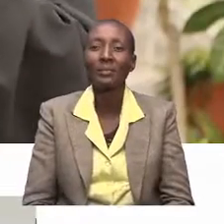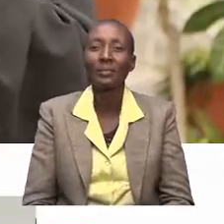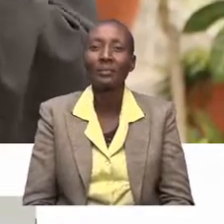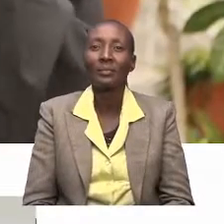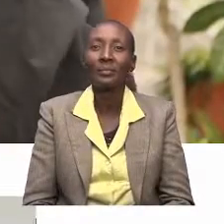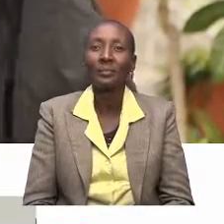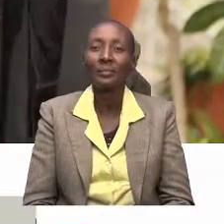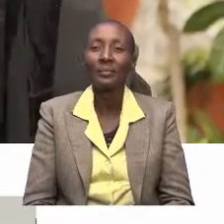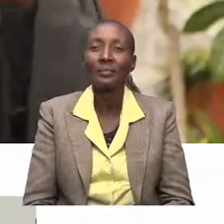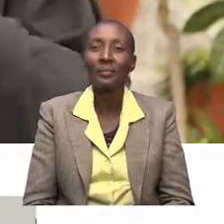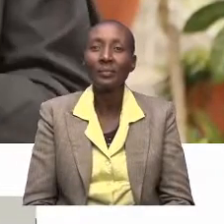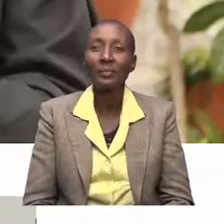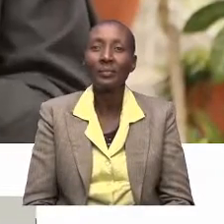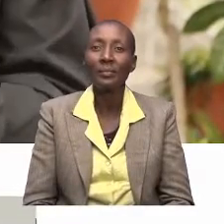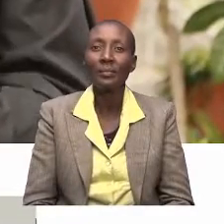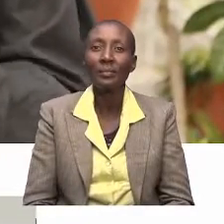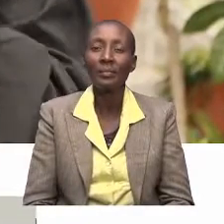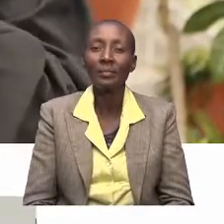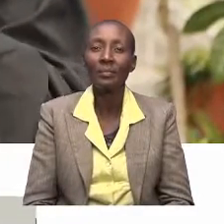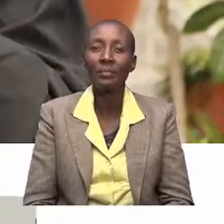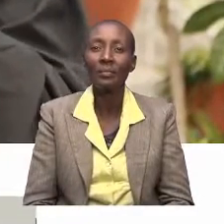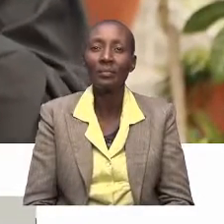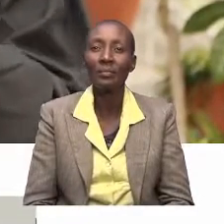My name is Reverend George Obonyo.